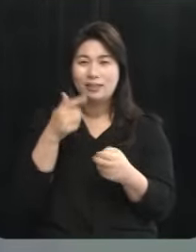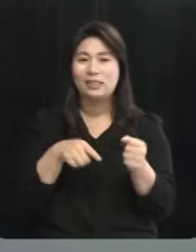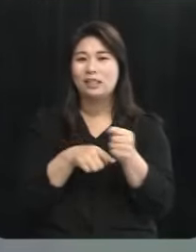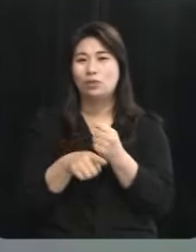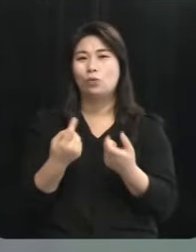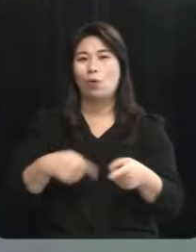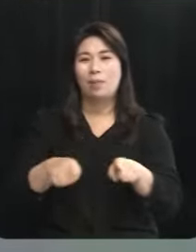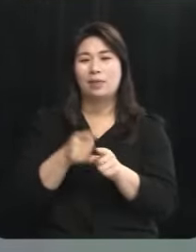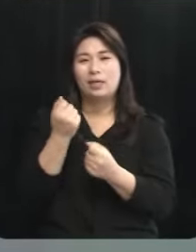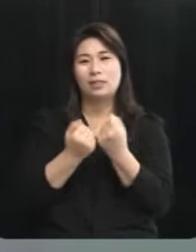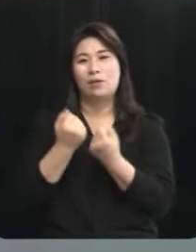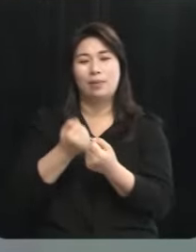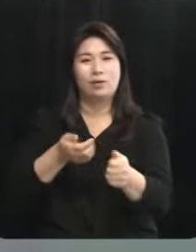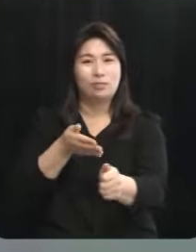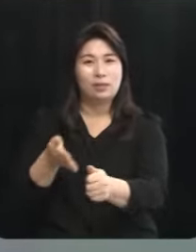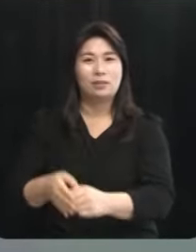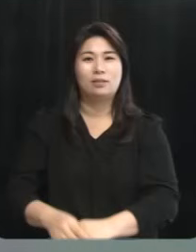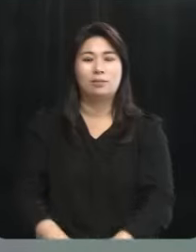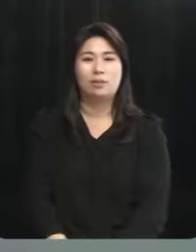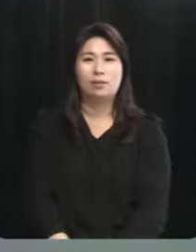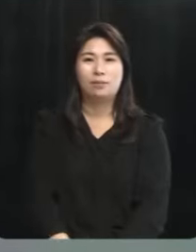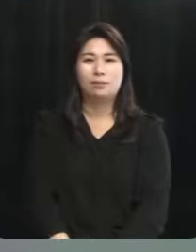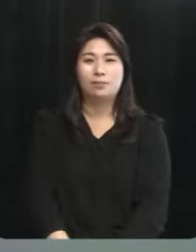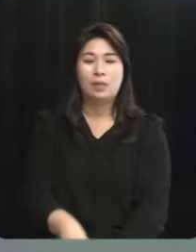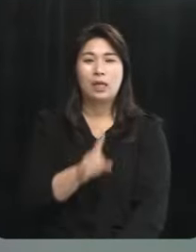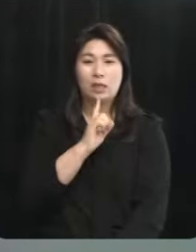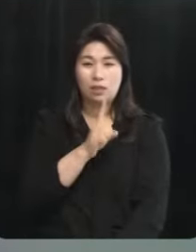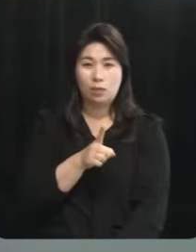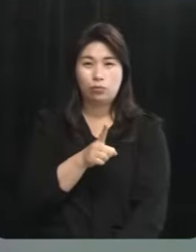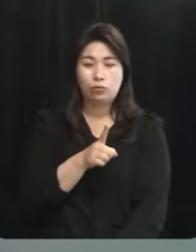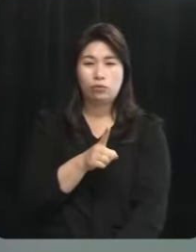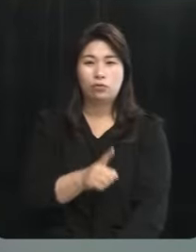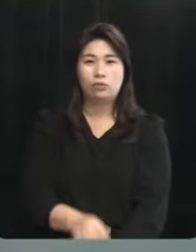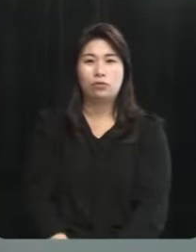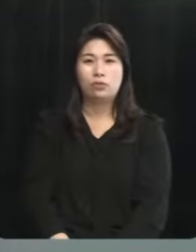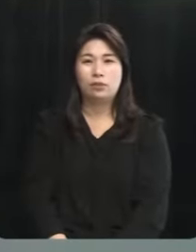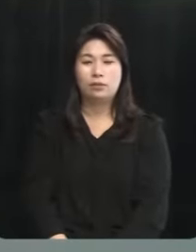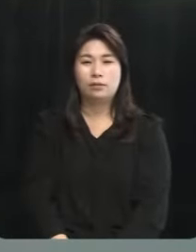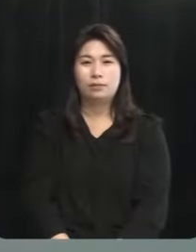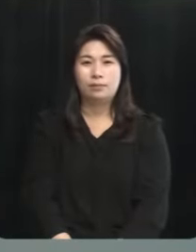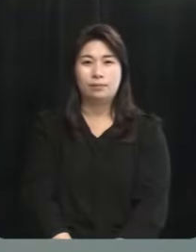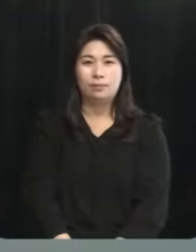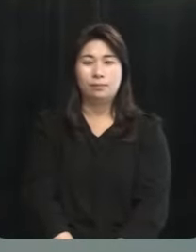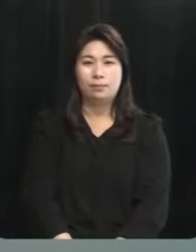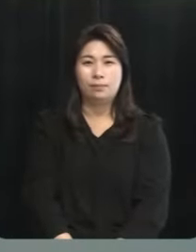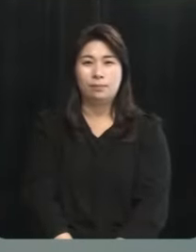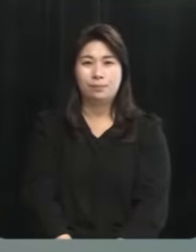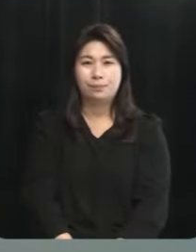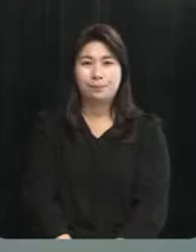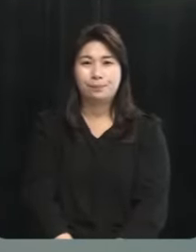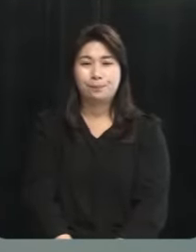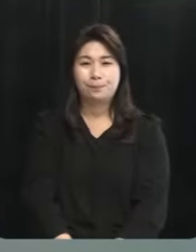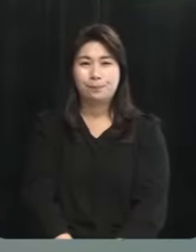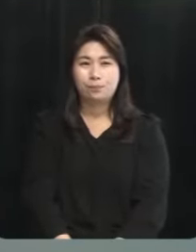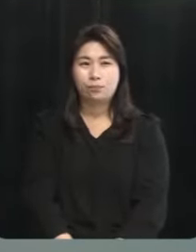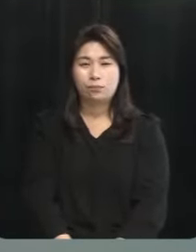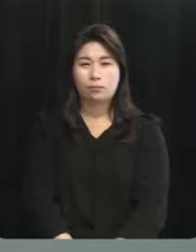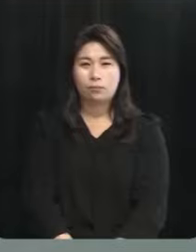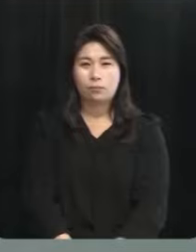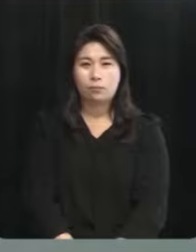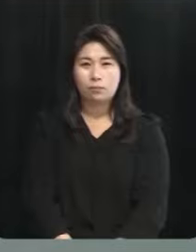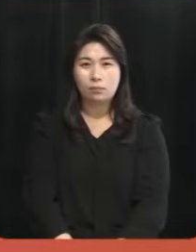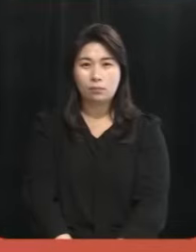설명을 해주시기 바라겠습니다 1분이고요 이번에는 김승욱 후보 먼저 말씀을 해주시기 바랍니다